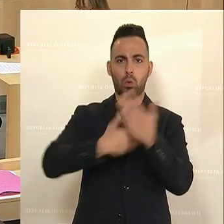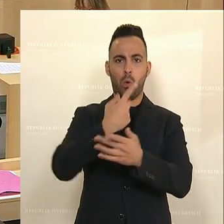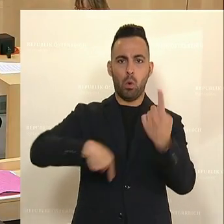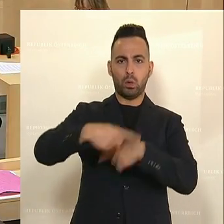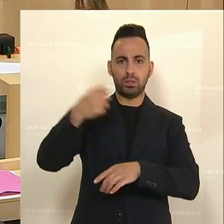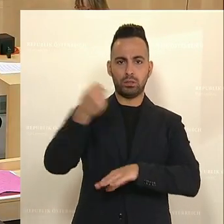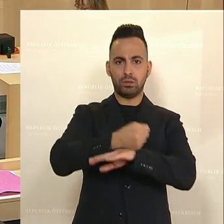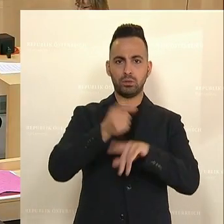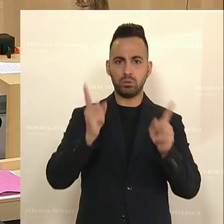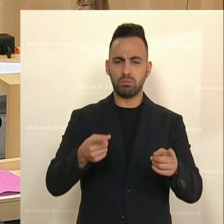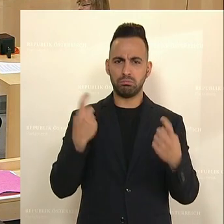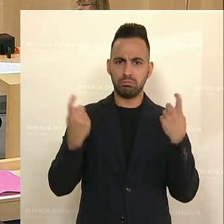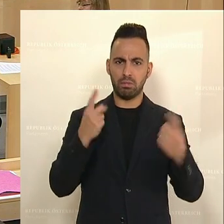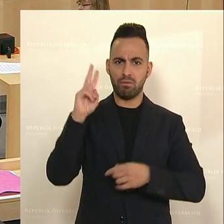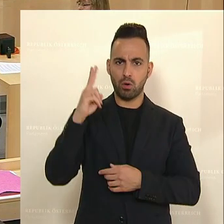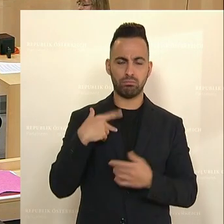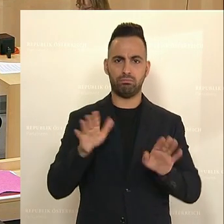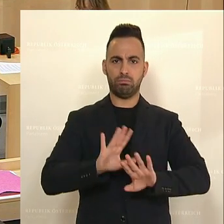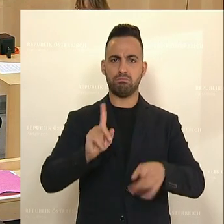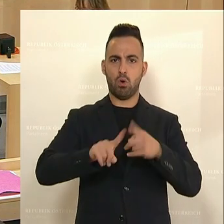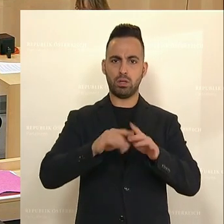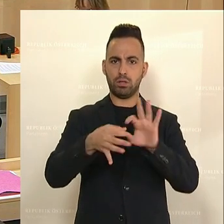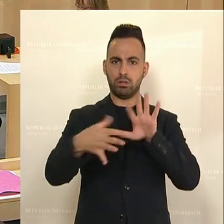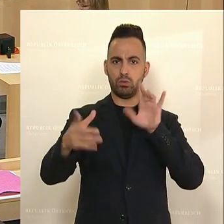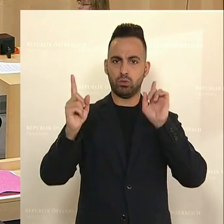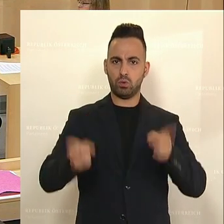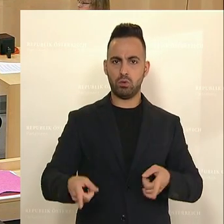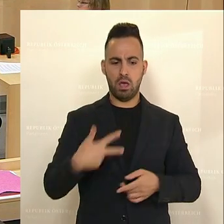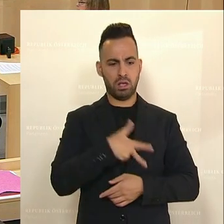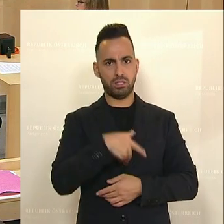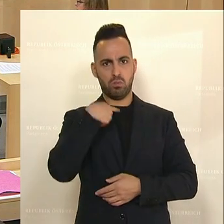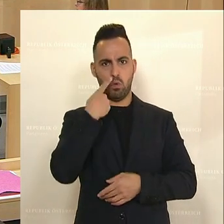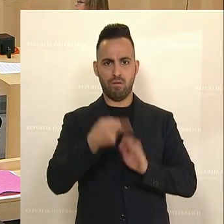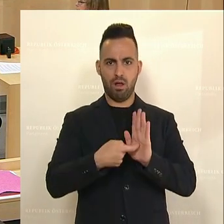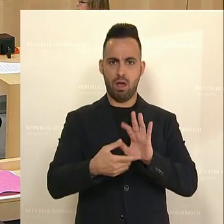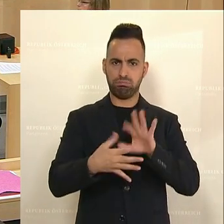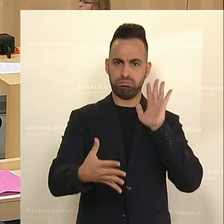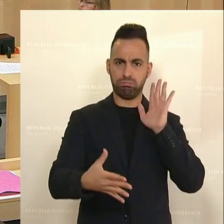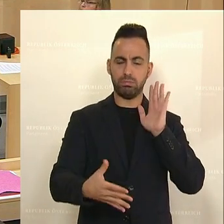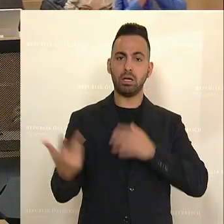Rechnungshof darf nicht zum Spielball der Politik werden. Der Rechnungshof